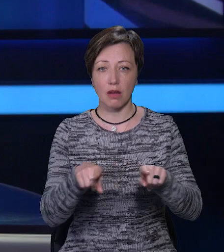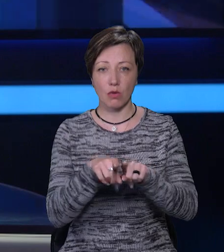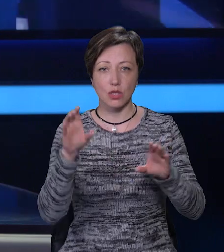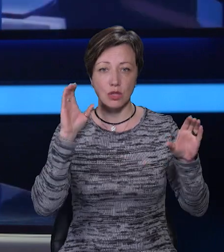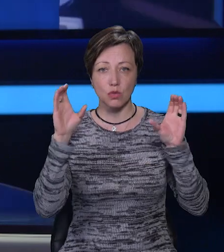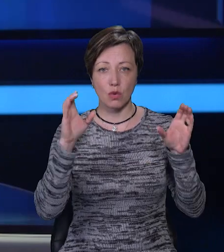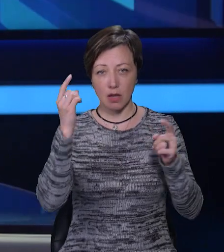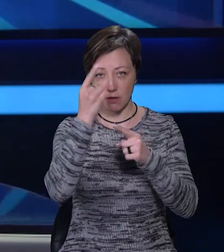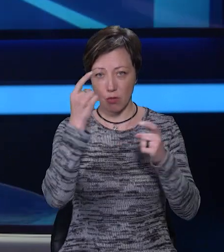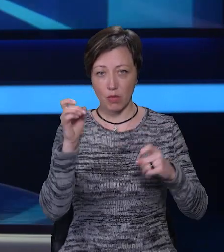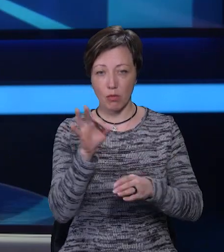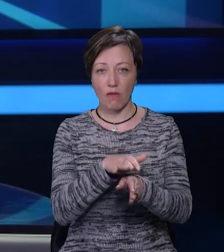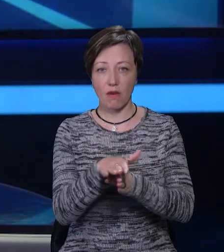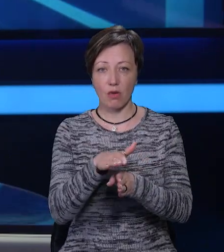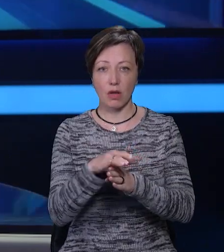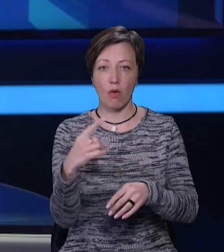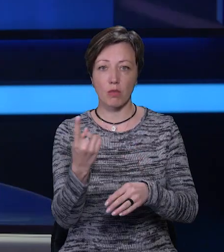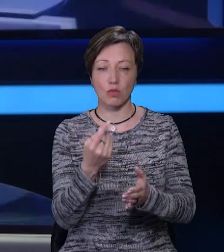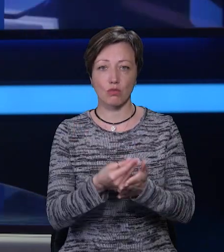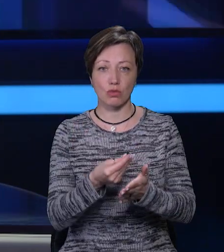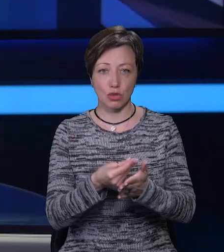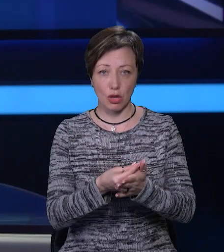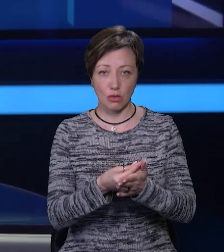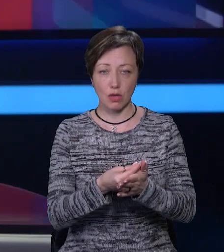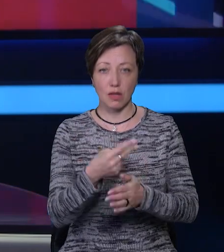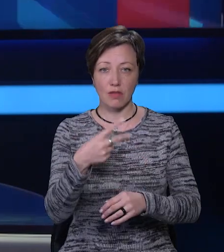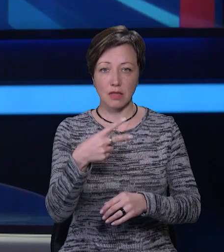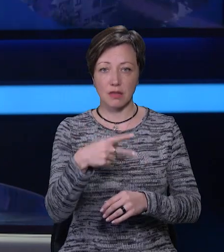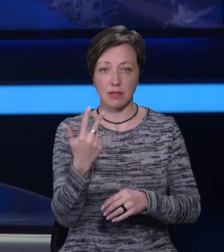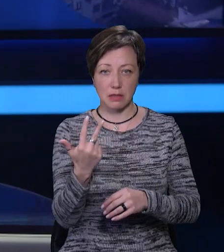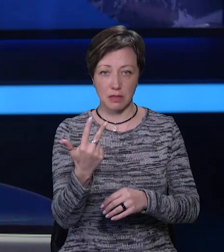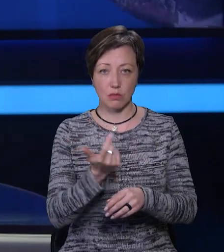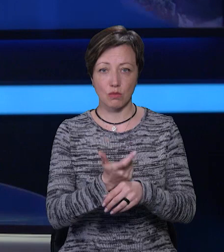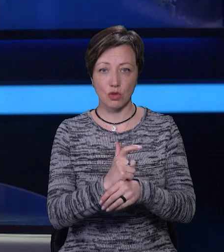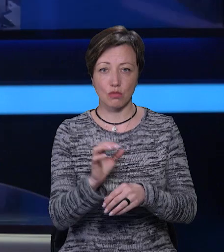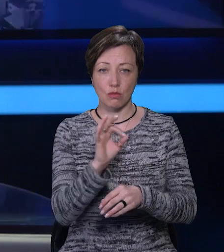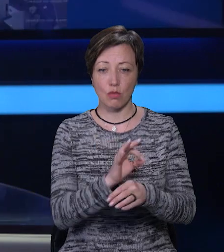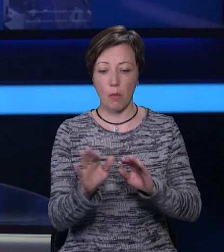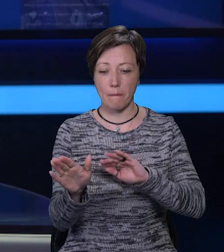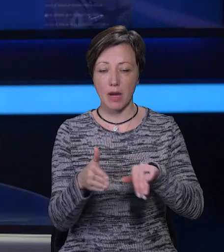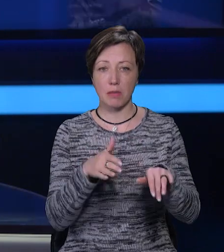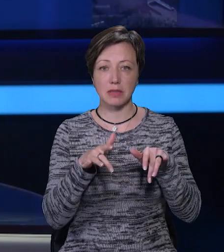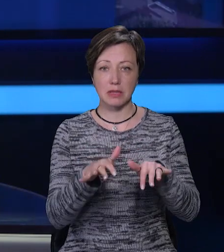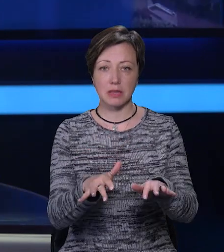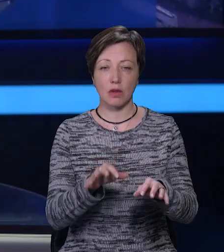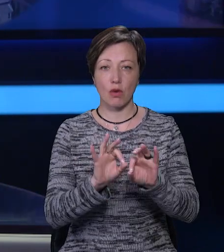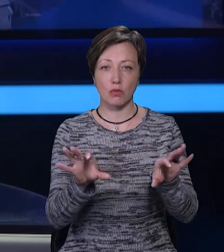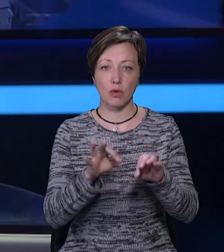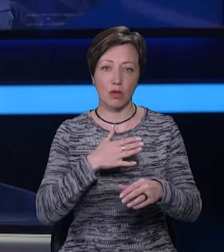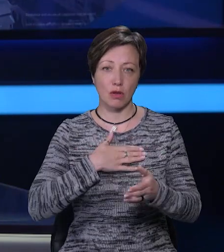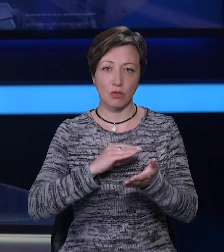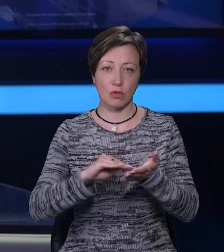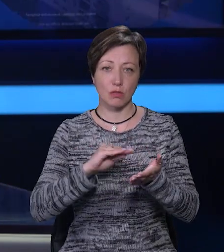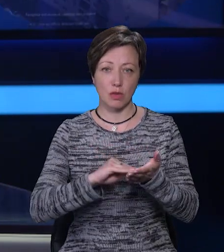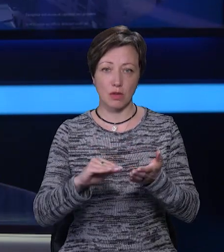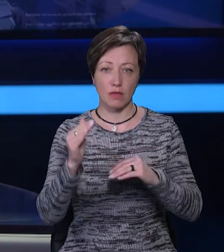заслухали інформацію про виконання обласного бюджету 2023. Більше про перебіг засідання розповість Ірина Кондратюк